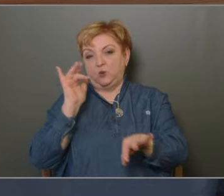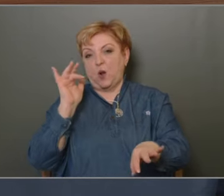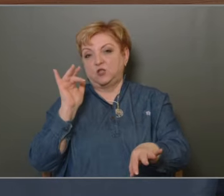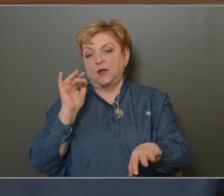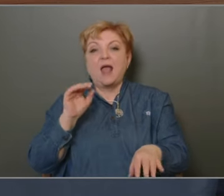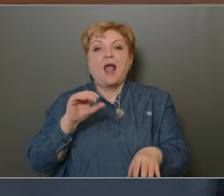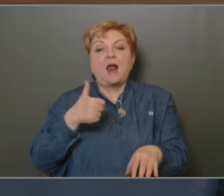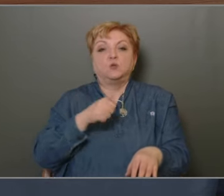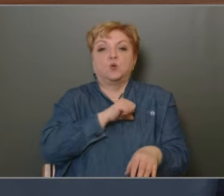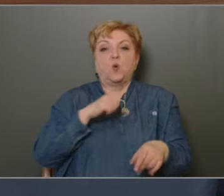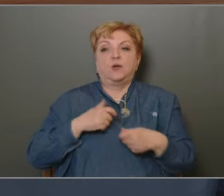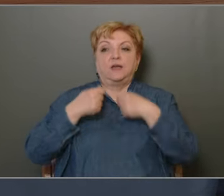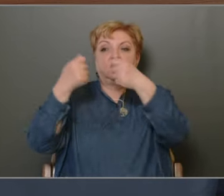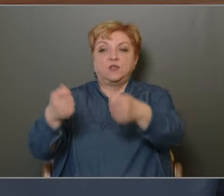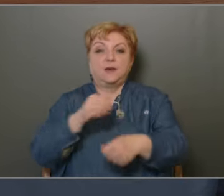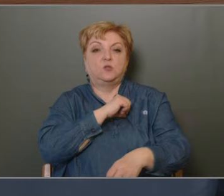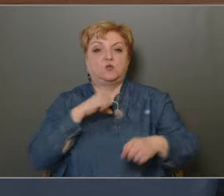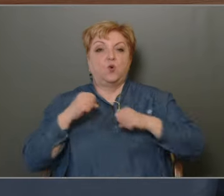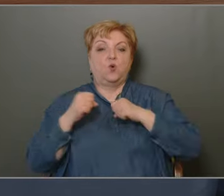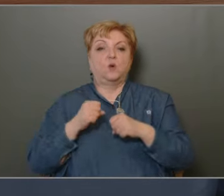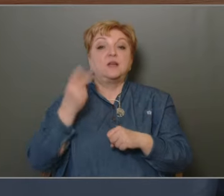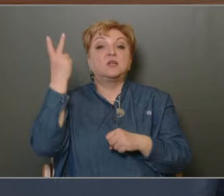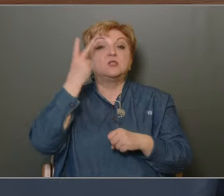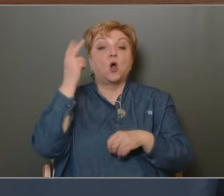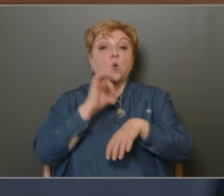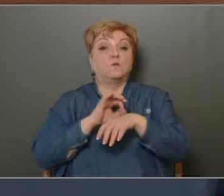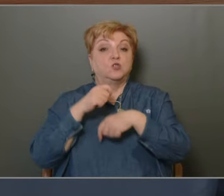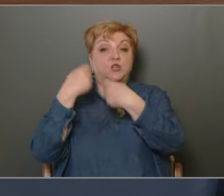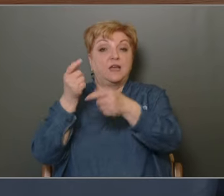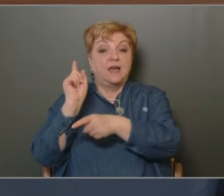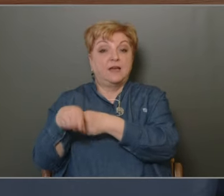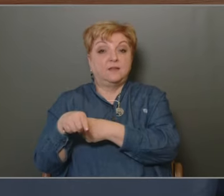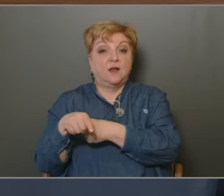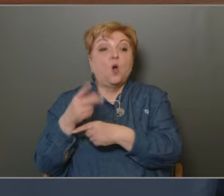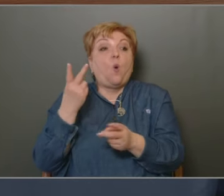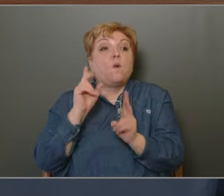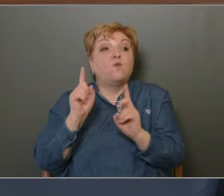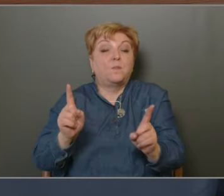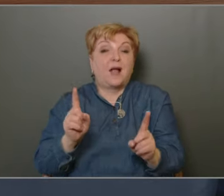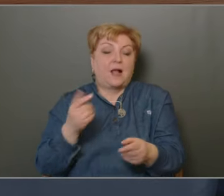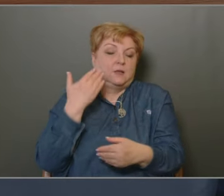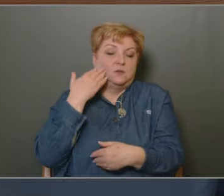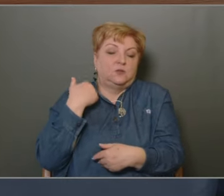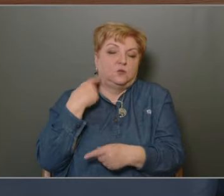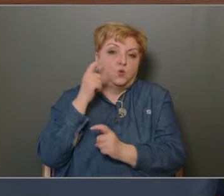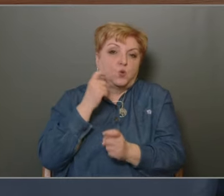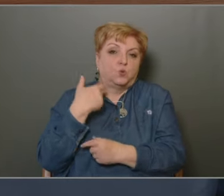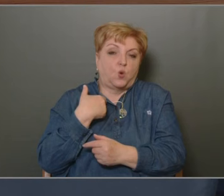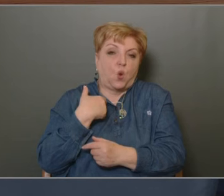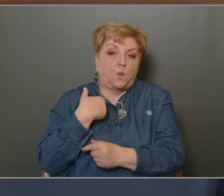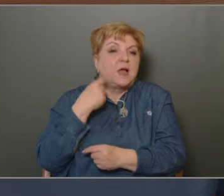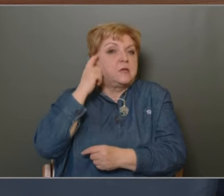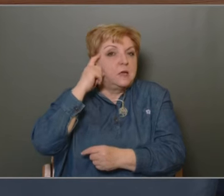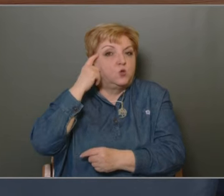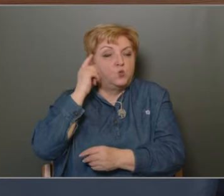Először önként adják oda az önkormányzatok a szakorosi rendelőjüket, aztán majd ki tudja, hol fog ez megállni. Tehát én úgy gondolom, hogy ez